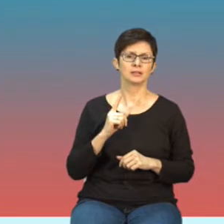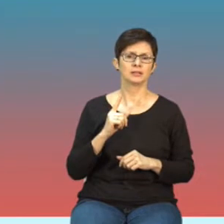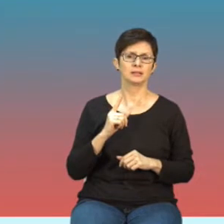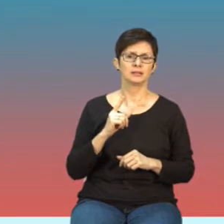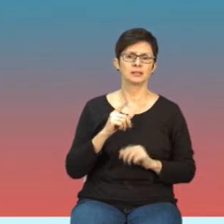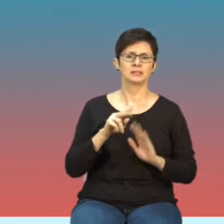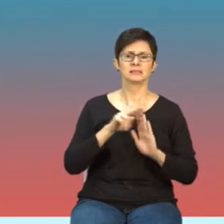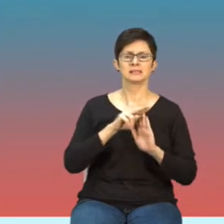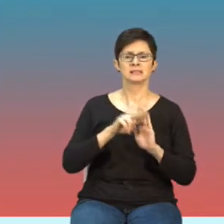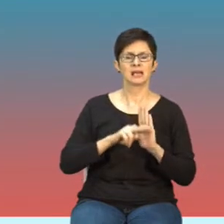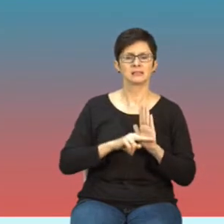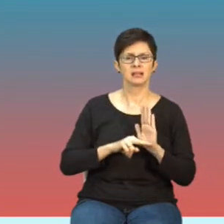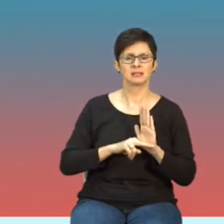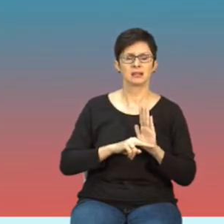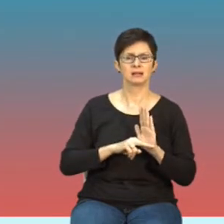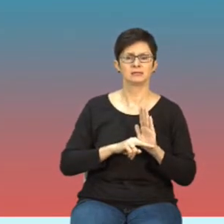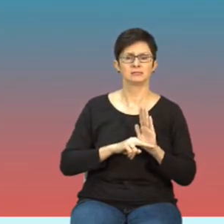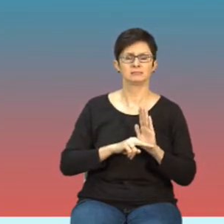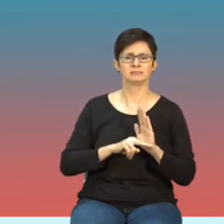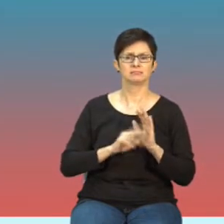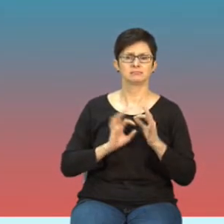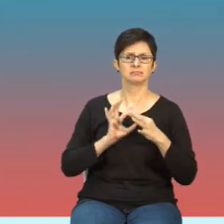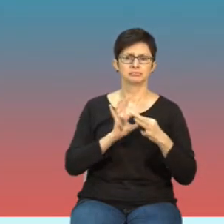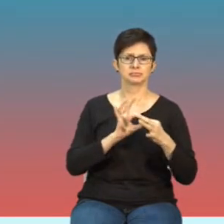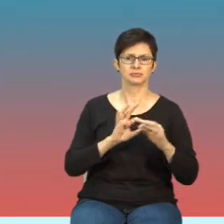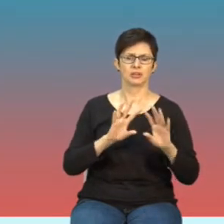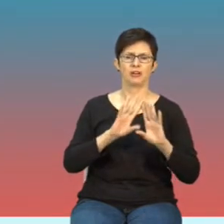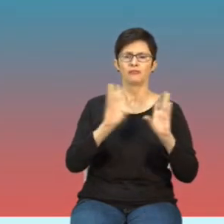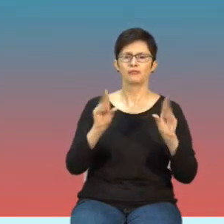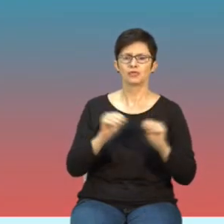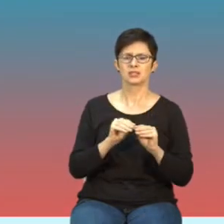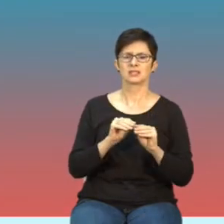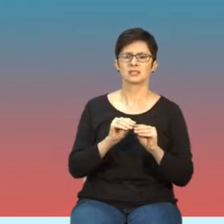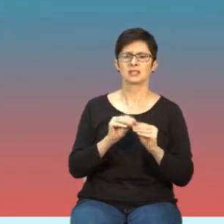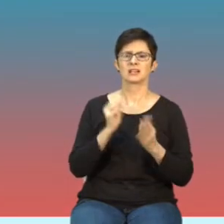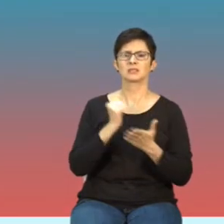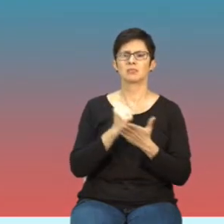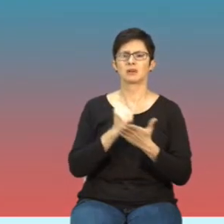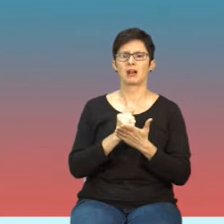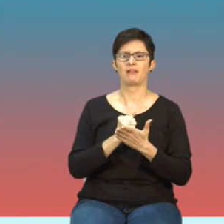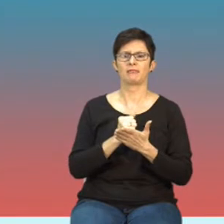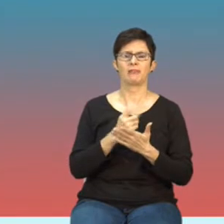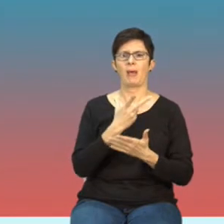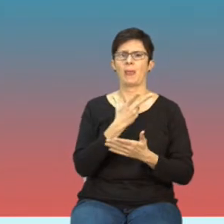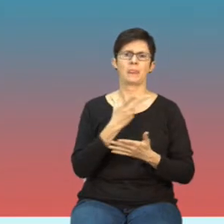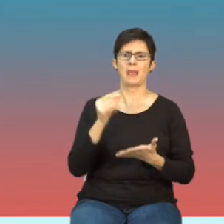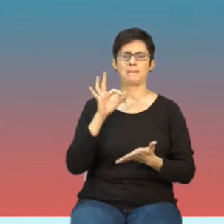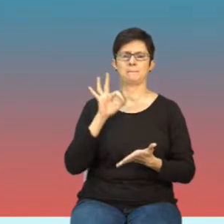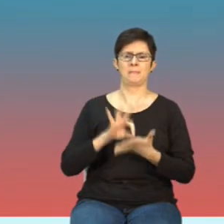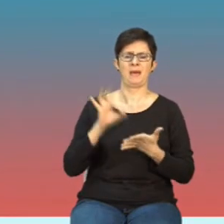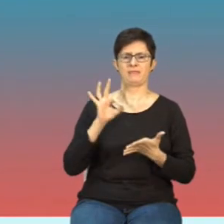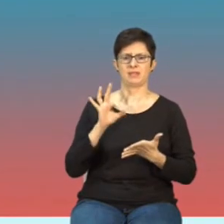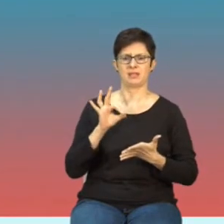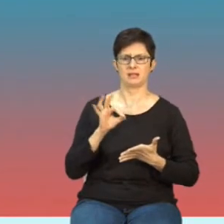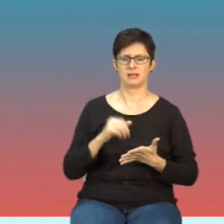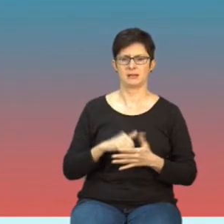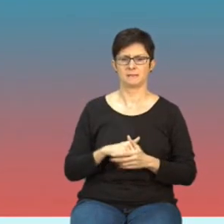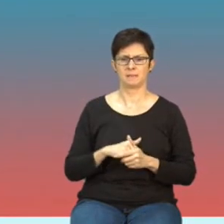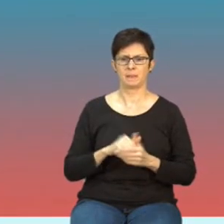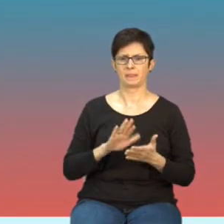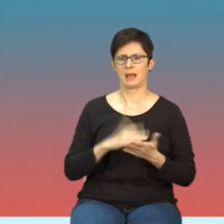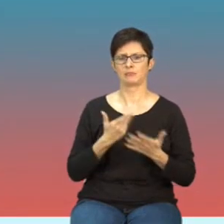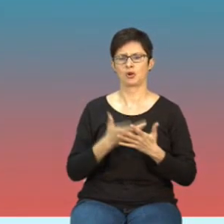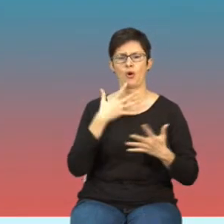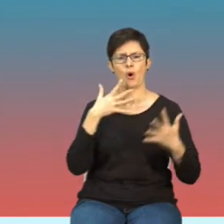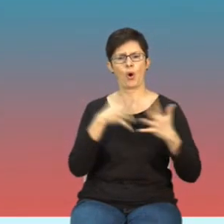zasada dotycząca wszystkich kwestii uważanych za niepewne. No na przykład takich właśnie, które są stosowane przy